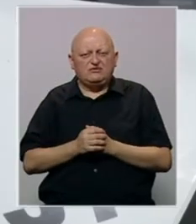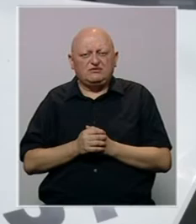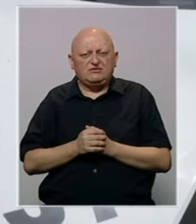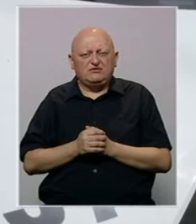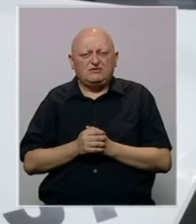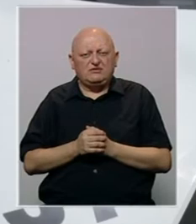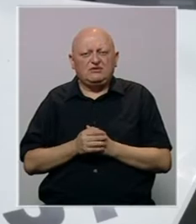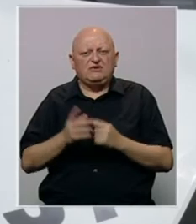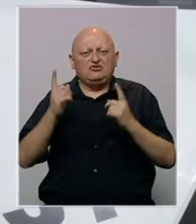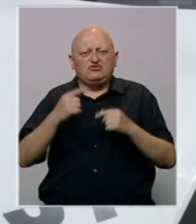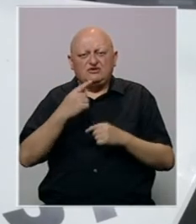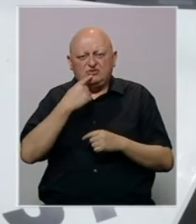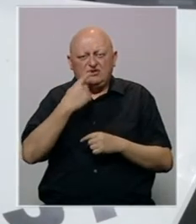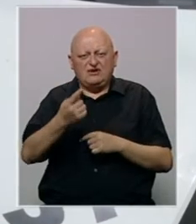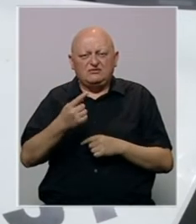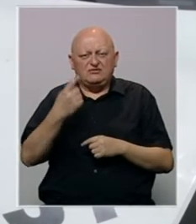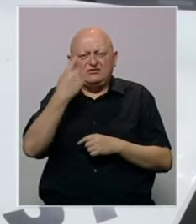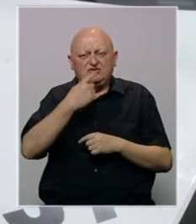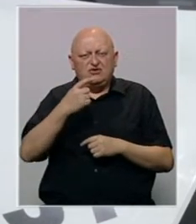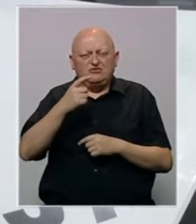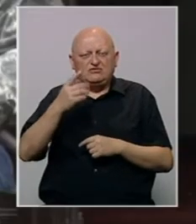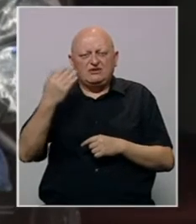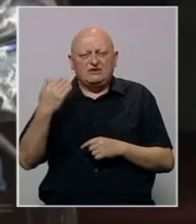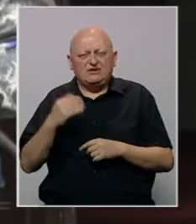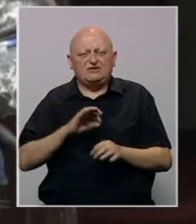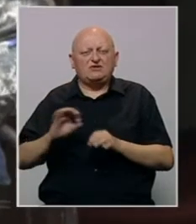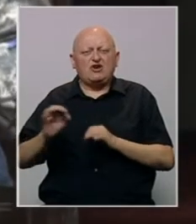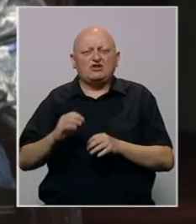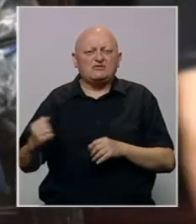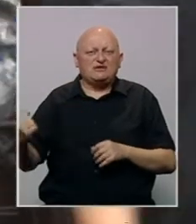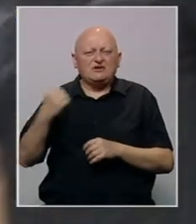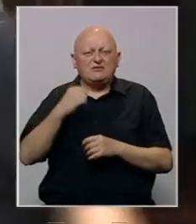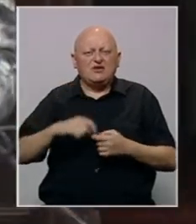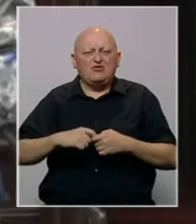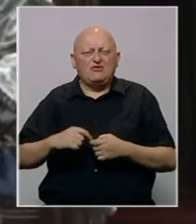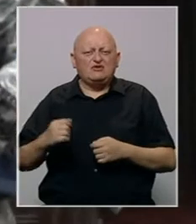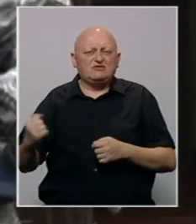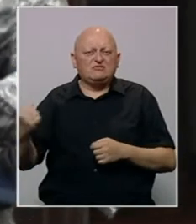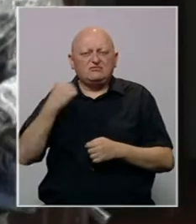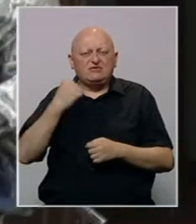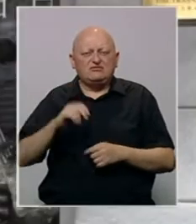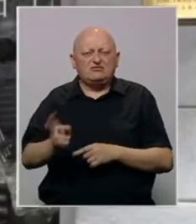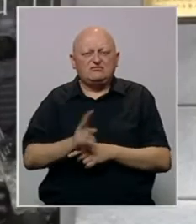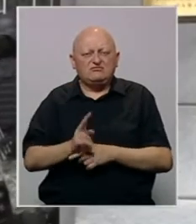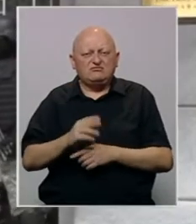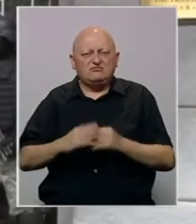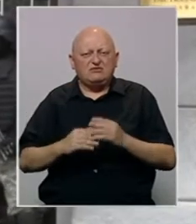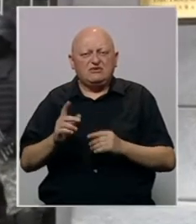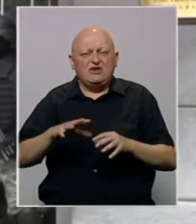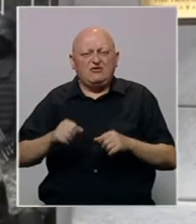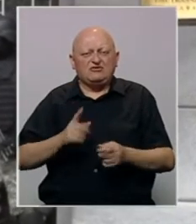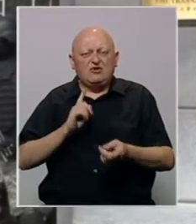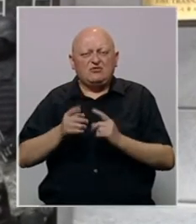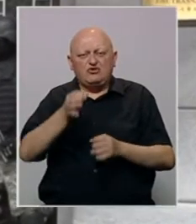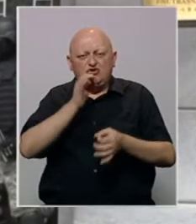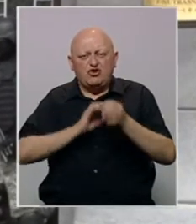tužilaštva BiH. Iz tužilaštva su saopštili da se osumnječeni terete za organizovani kriminal u vezi s krivičnim dijelima neovlaštenog